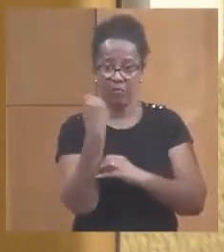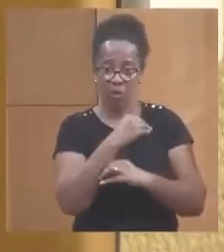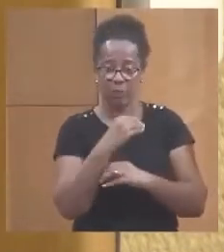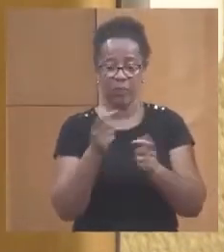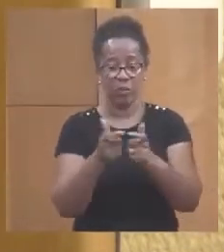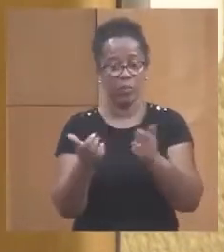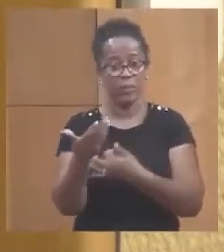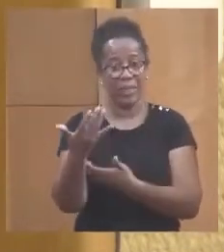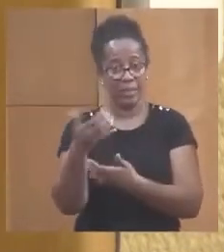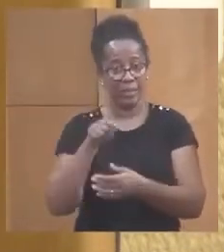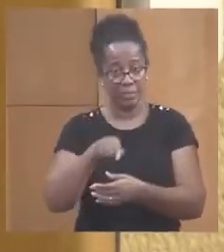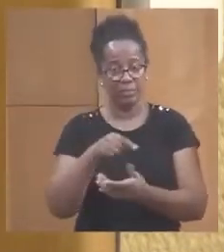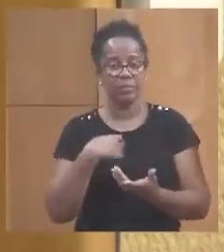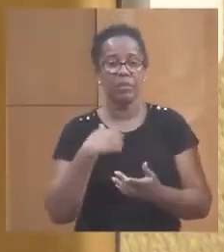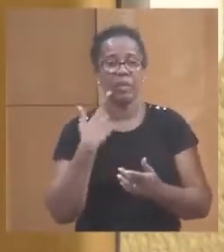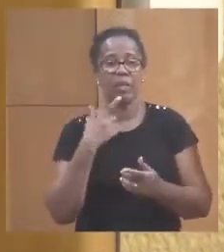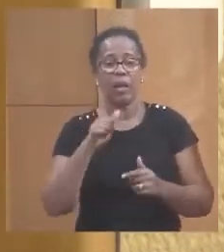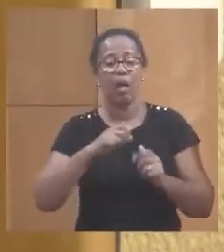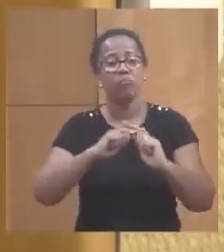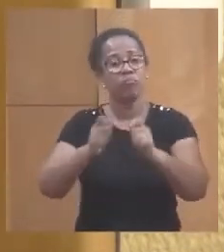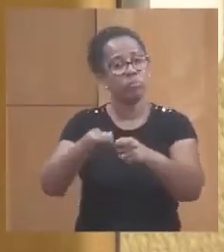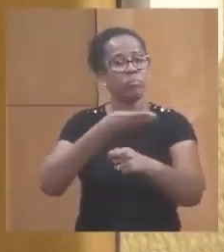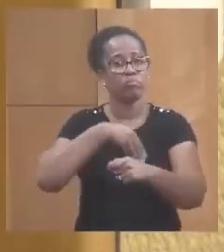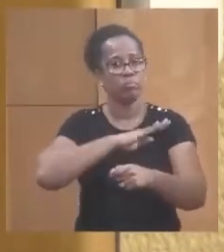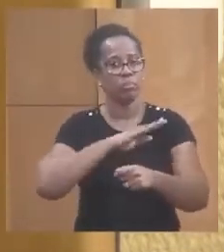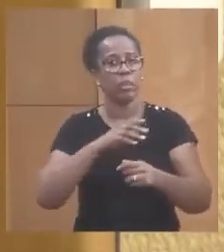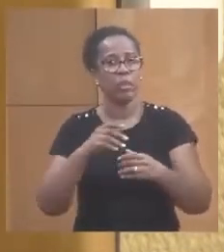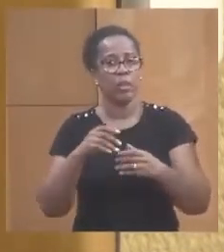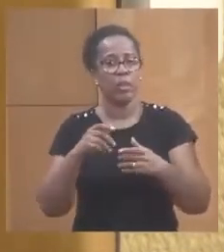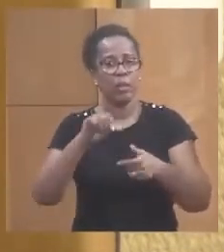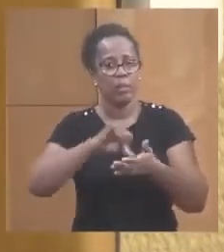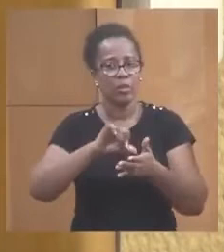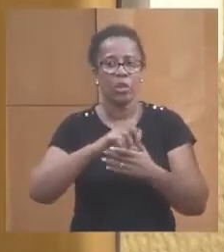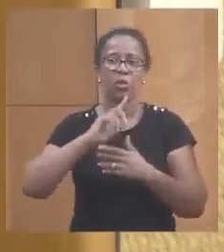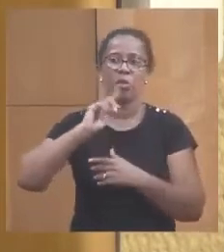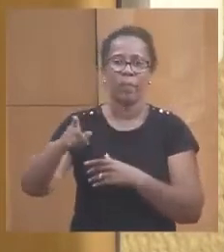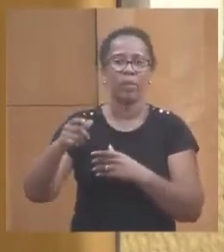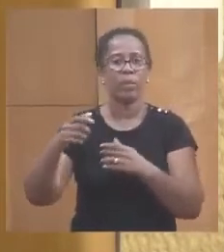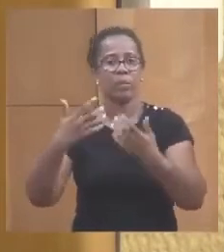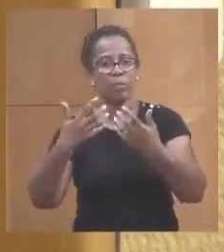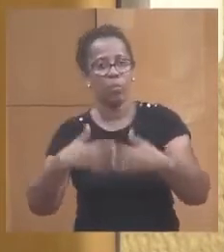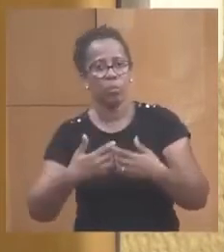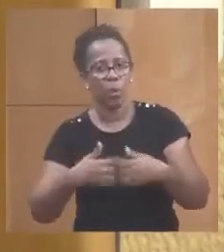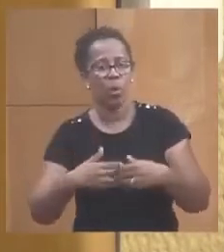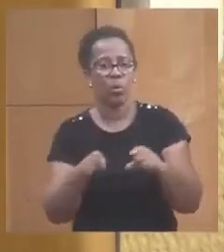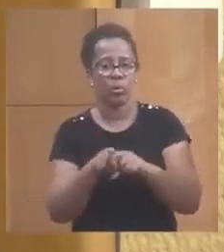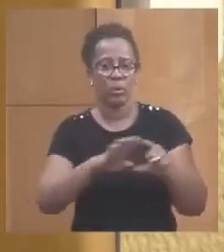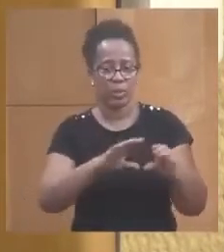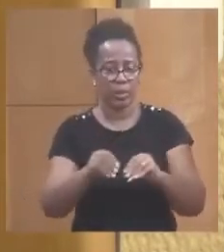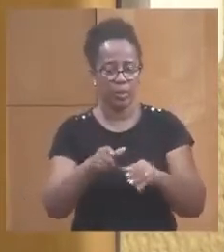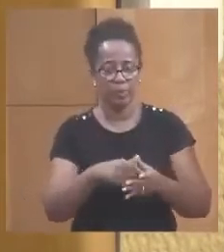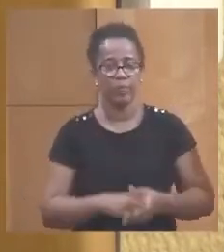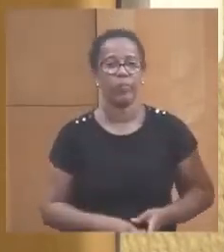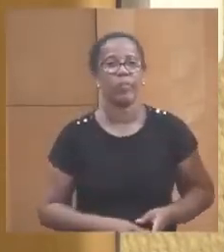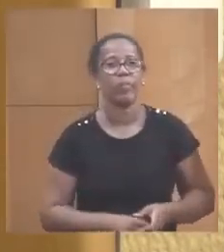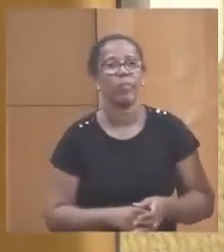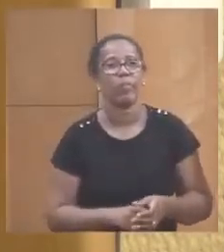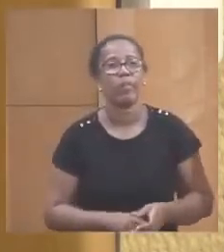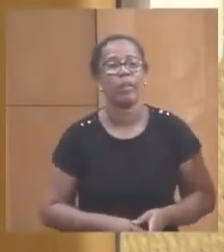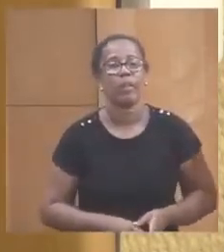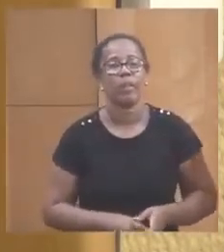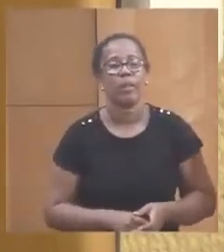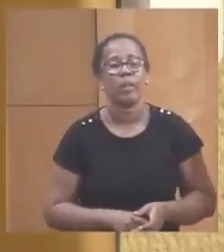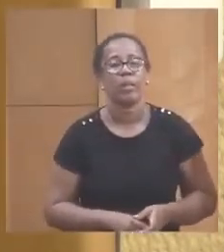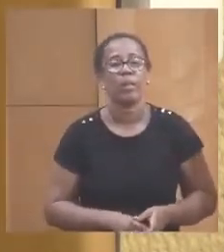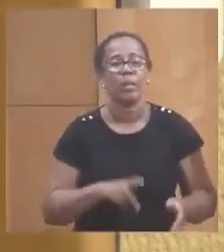martiniquaise qui est titulaire du marché, qui doit commander les moteurs et les installer. Alors, quand on met le début, c'est le début où on fait l